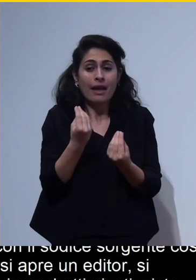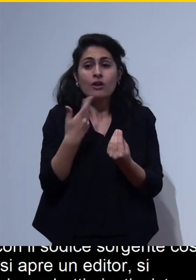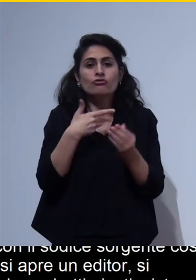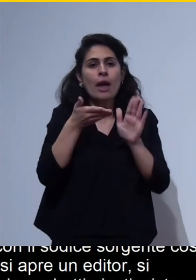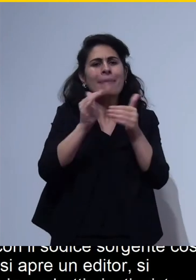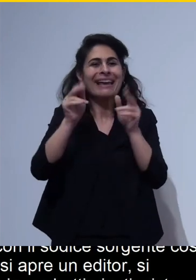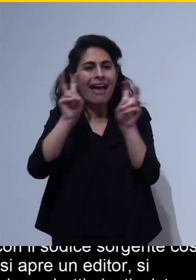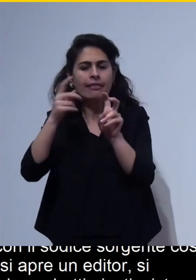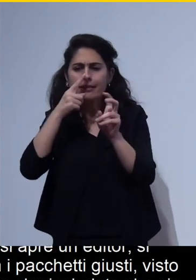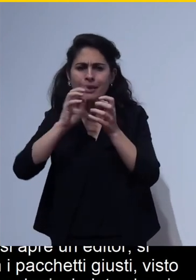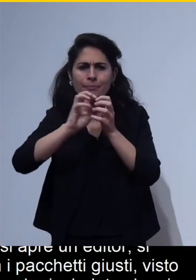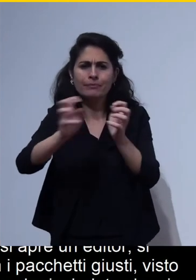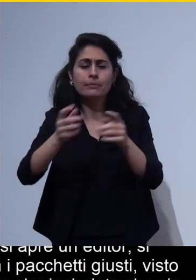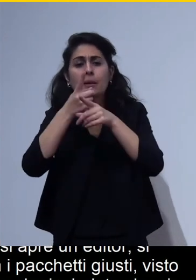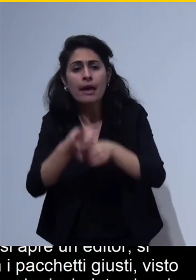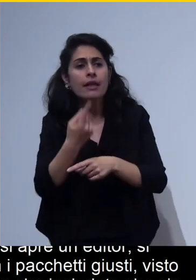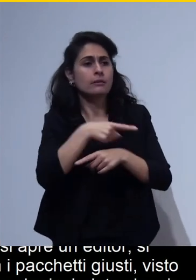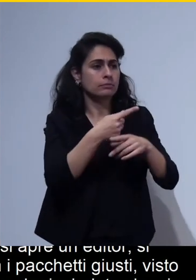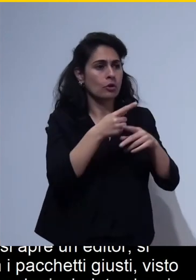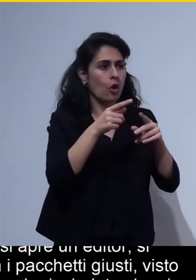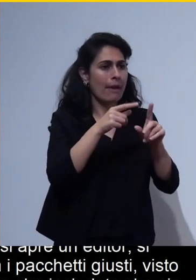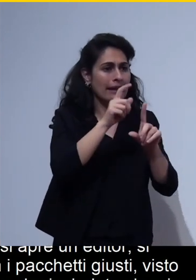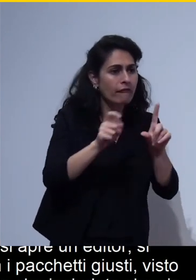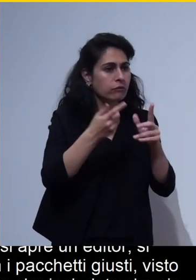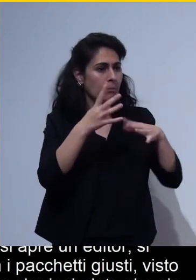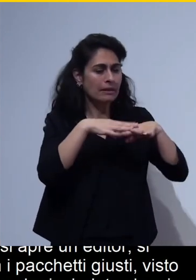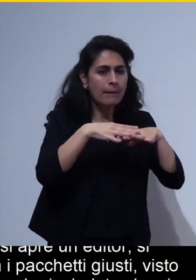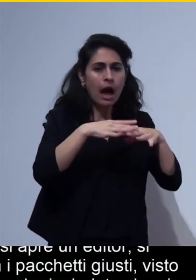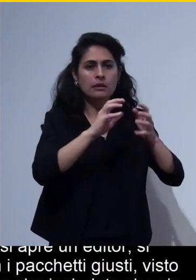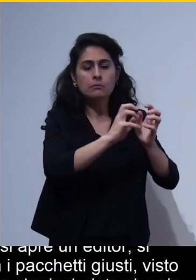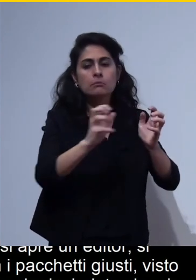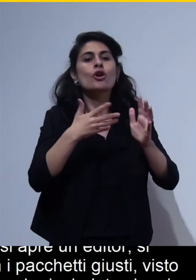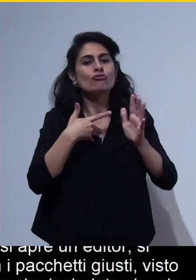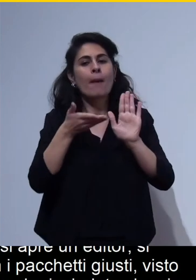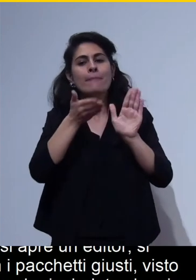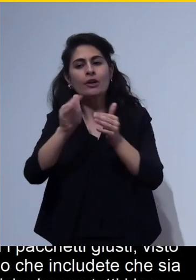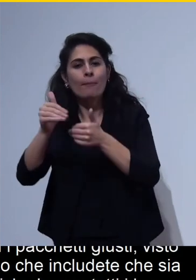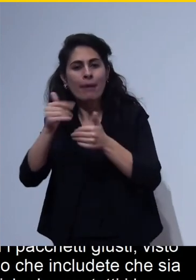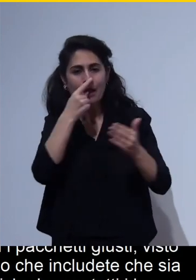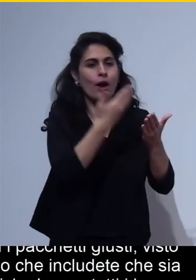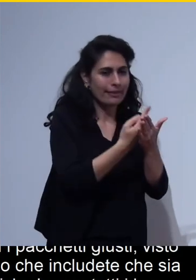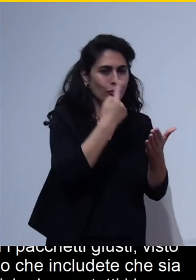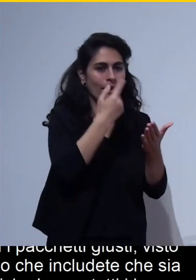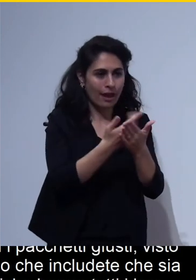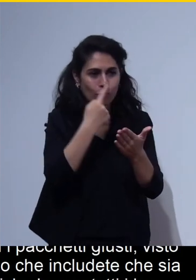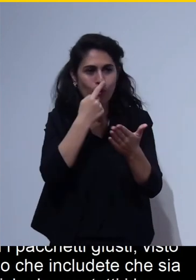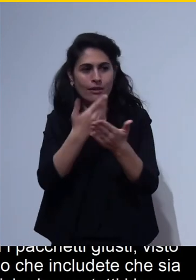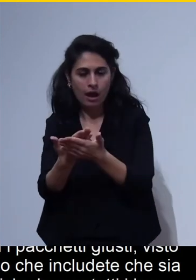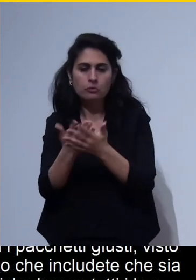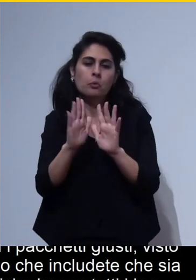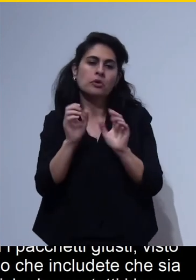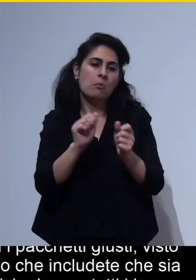grafico della formula matematica che hanno tutti i loro pacchetti dedicati potete creare un pdf accessibile quindi con l'Atec